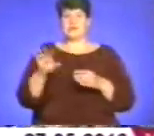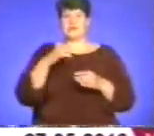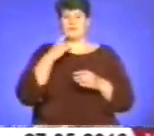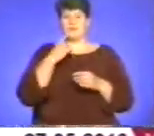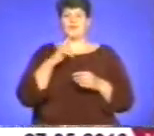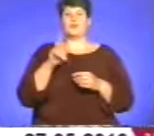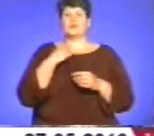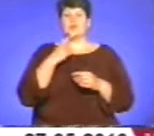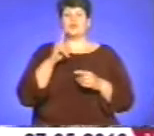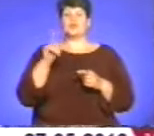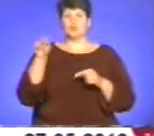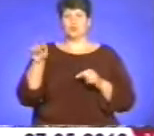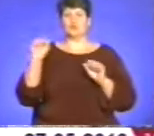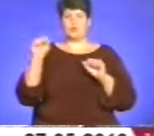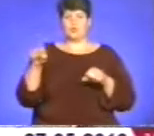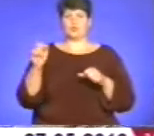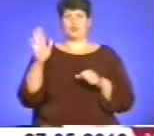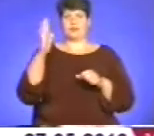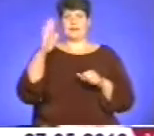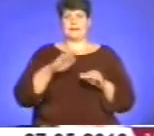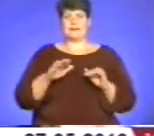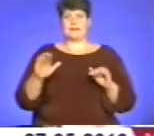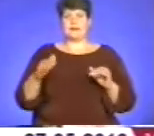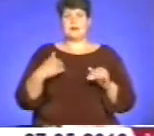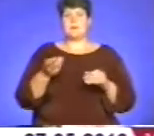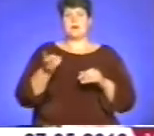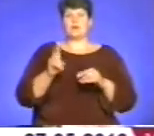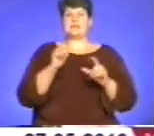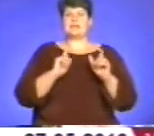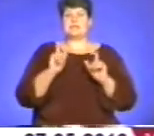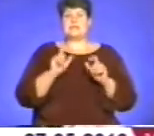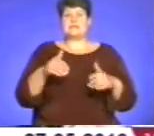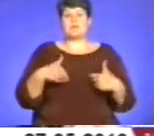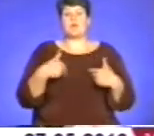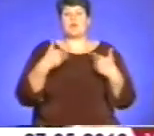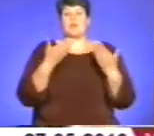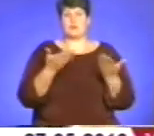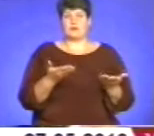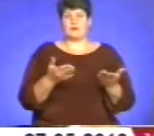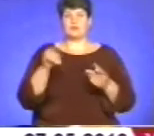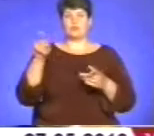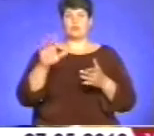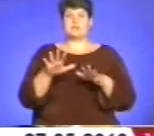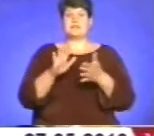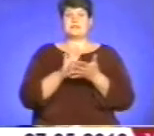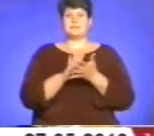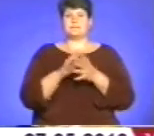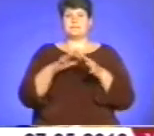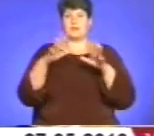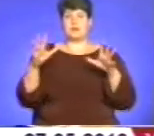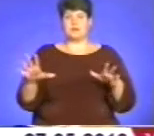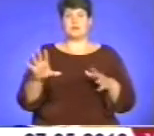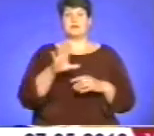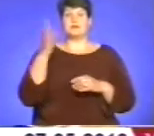і вірить, що колись тут зможуть гуляти діти. Я приходив на сесію і запропонував, що на тому місці, де зараз сміттєзвалище, дуже гарне місце, там колись ті